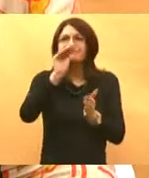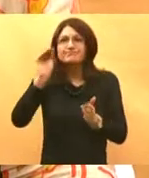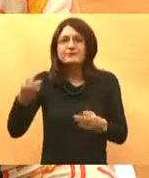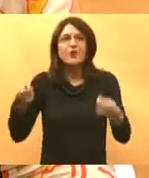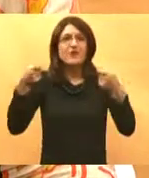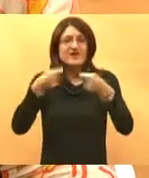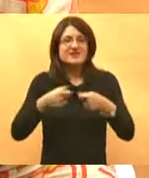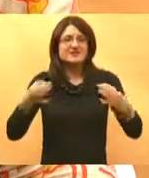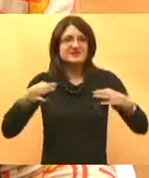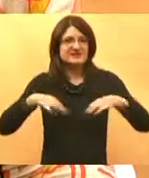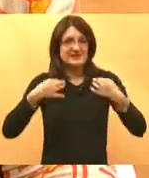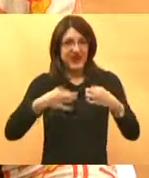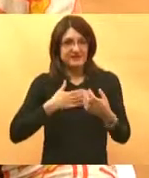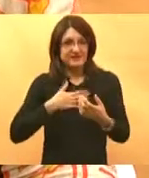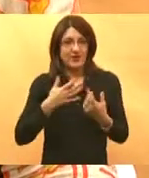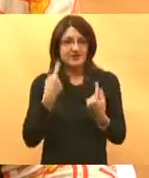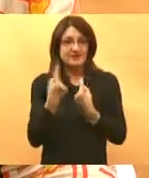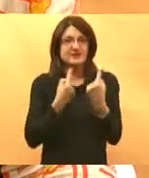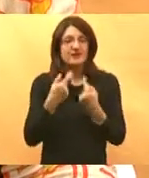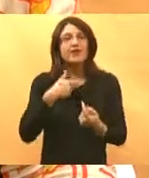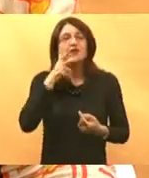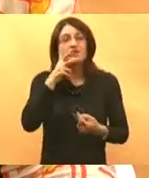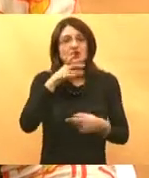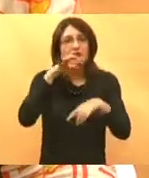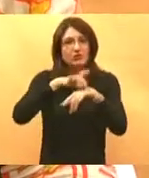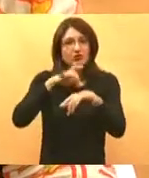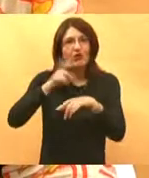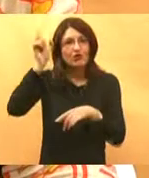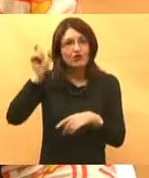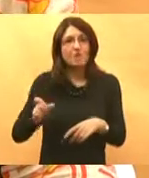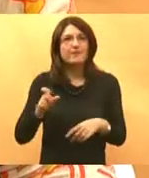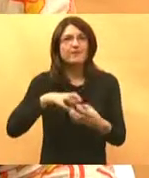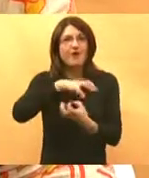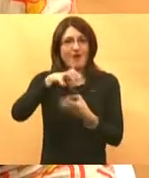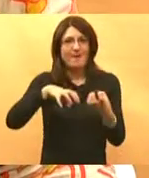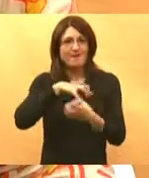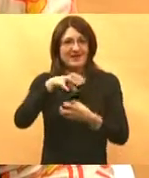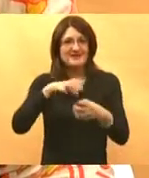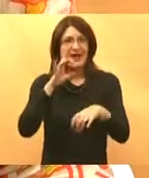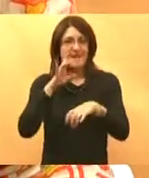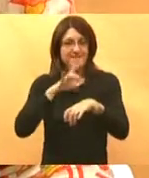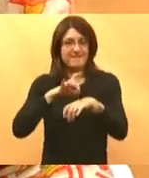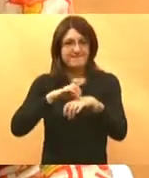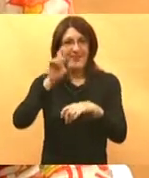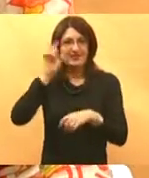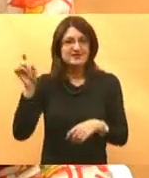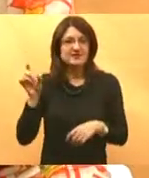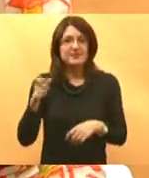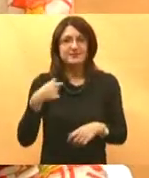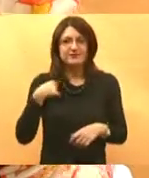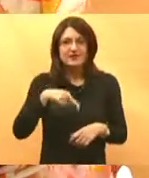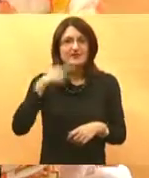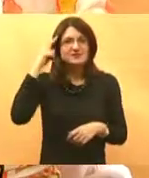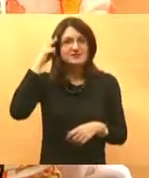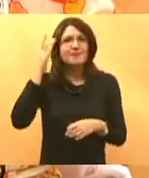zdravstvenom stanju, tražite od svoga lječnika obiteljske medicine. Znam ja da smo mi uvijek